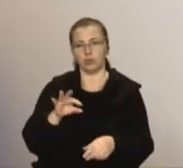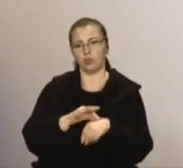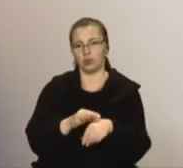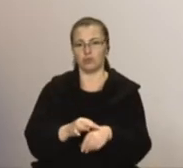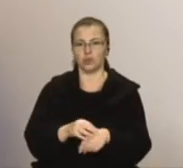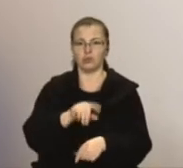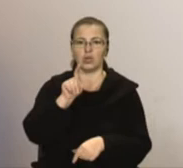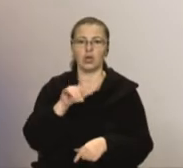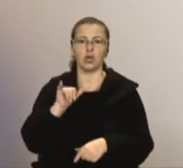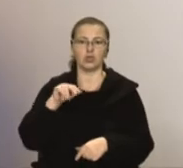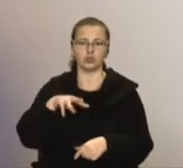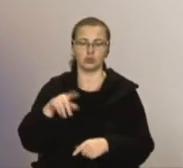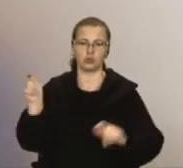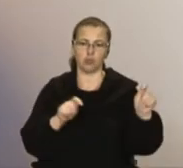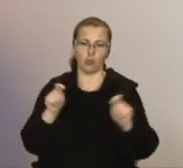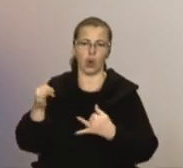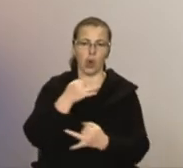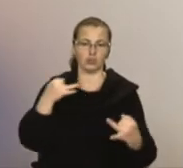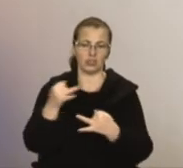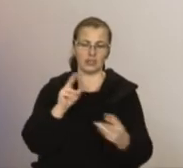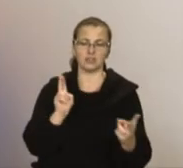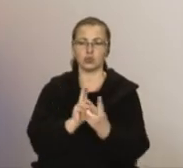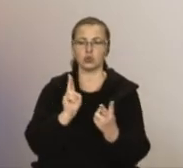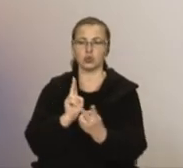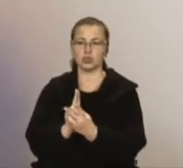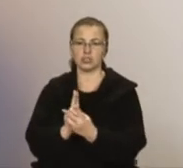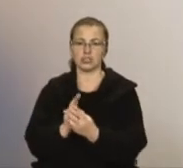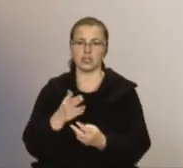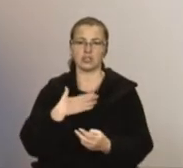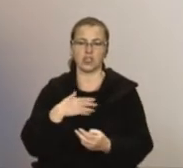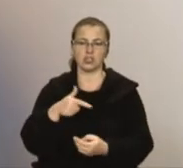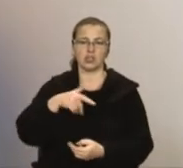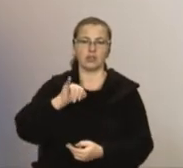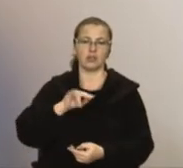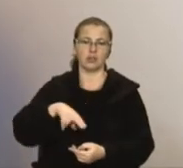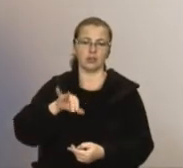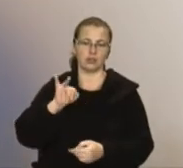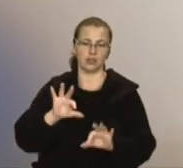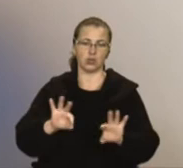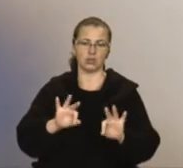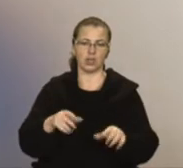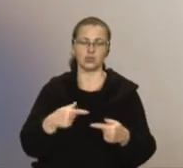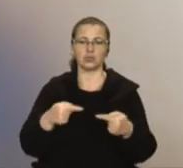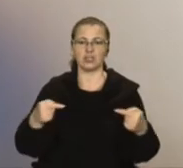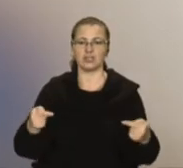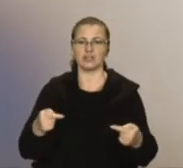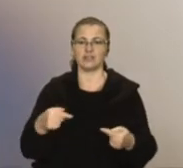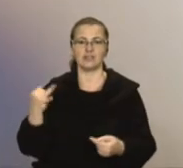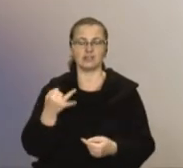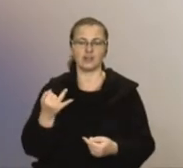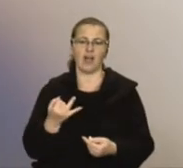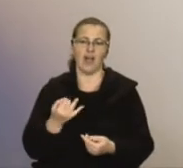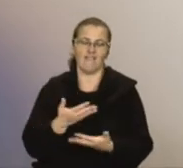зум-конференції, зустрічі. Наші гіди розказують різні туристам ці хабі речі,